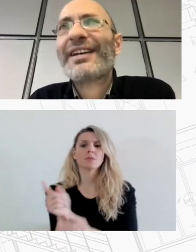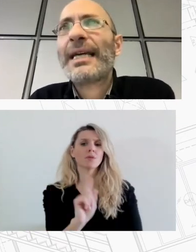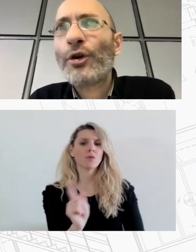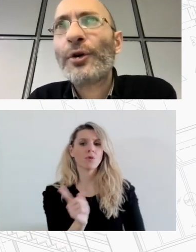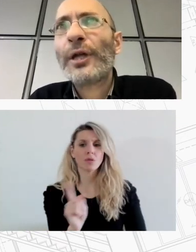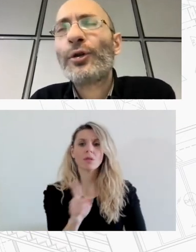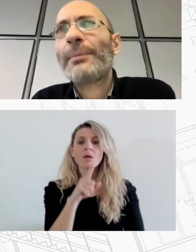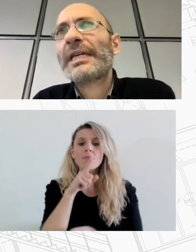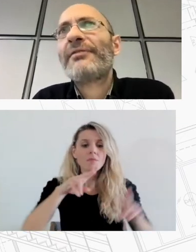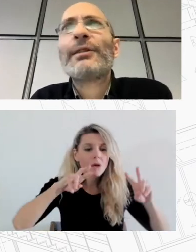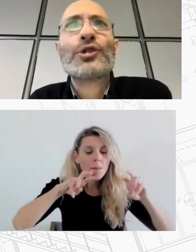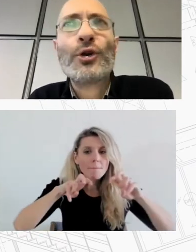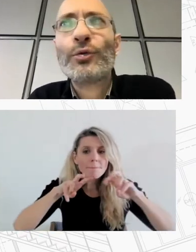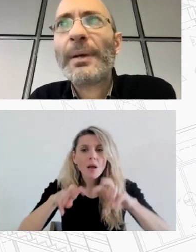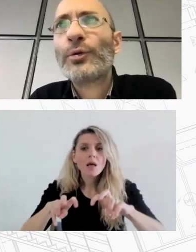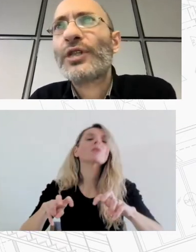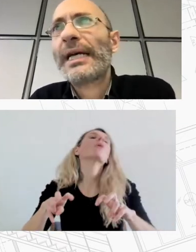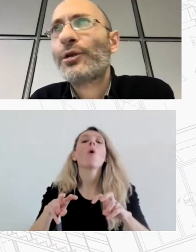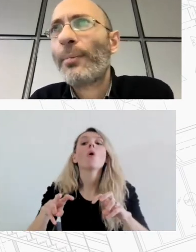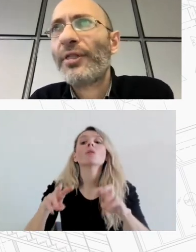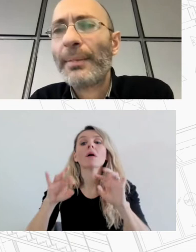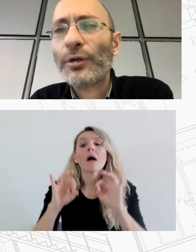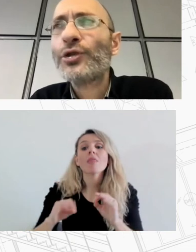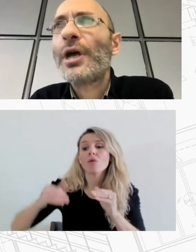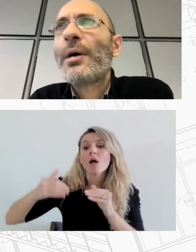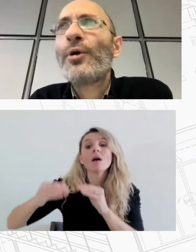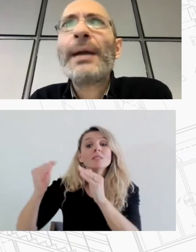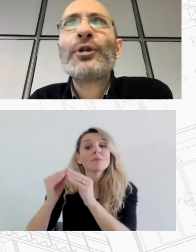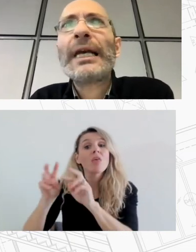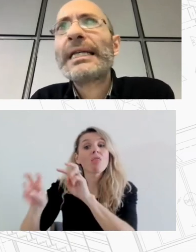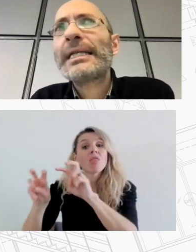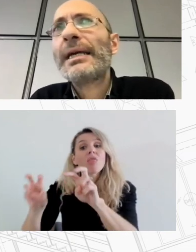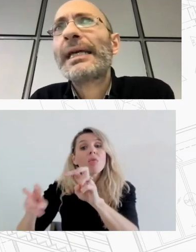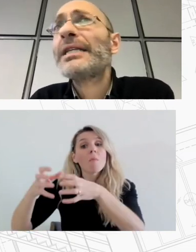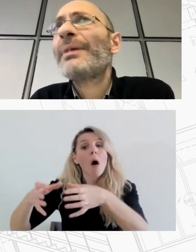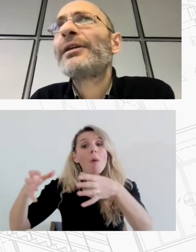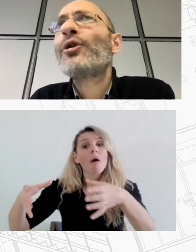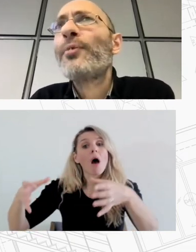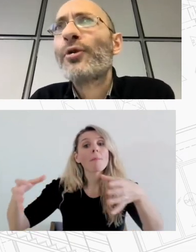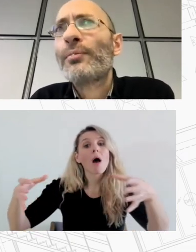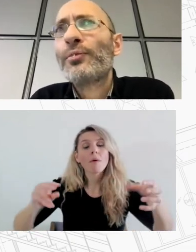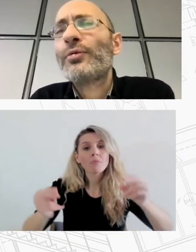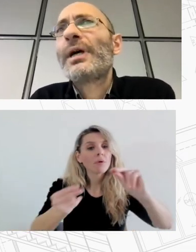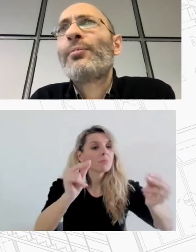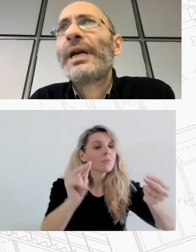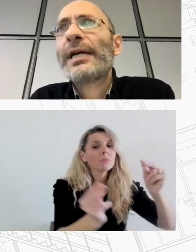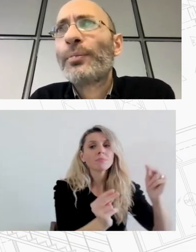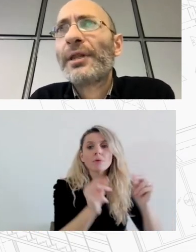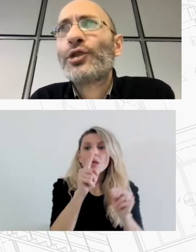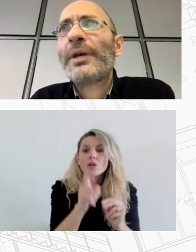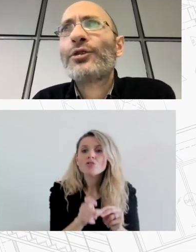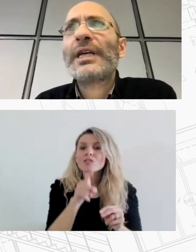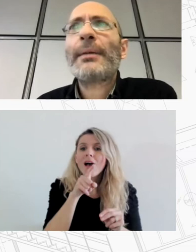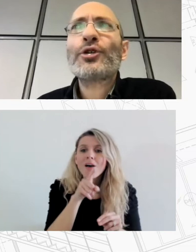αυξανόμενο γιατί το είδαμε και σε βάθος χρόνου τμήμα του στεγαστικού αποθέματος μπορεί να αποτελέσει και ένα σημαντικό πόρο που μπορεί να